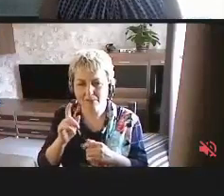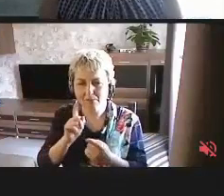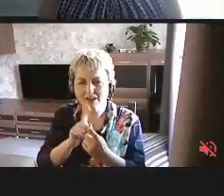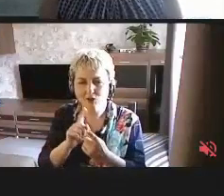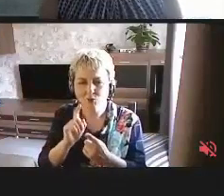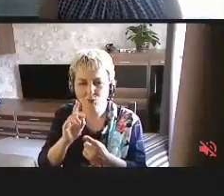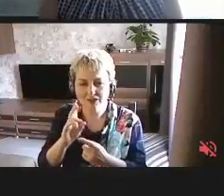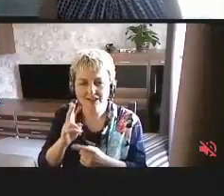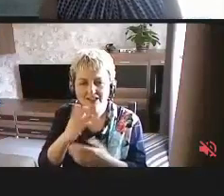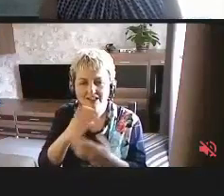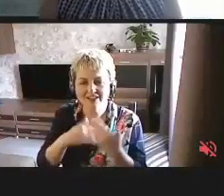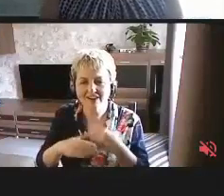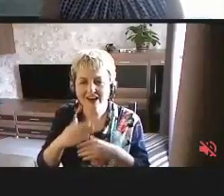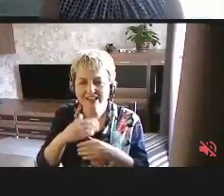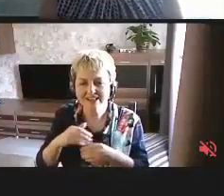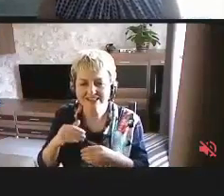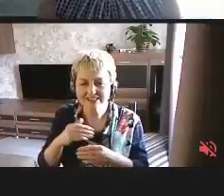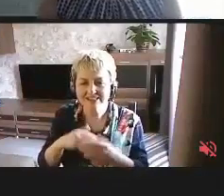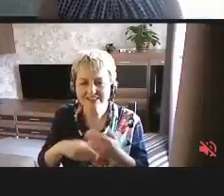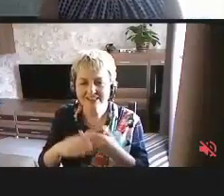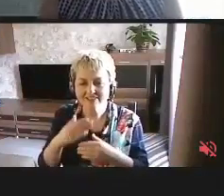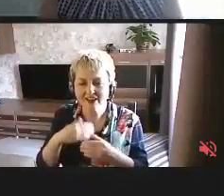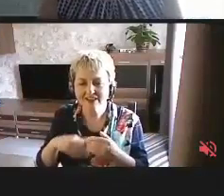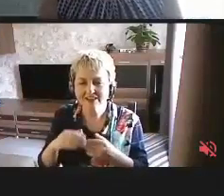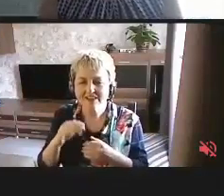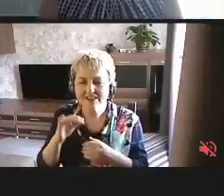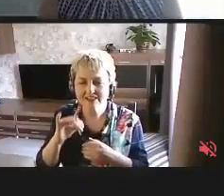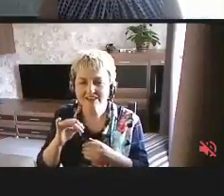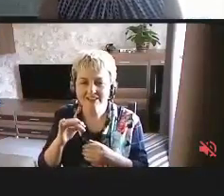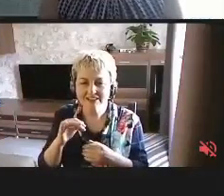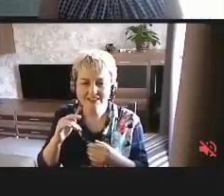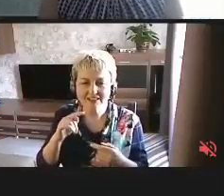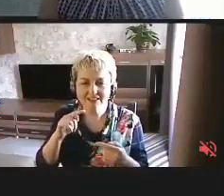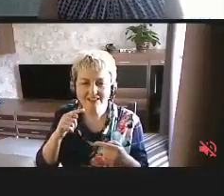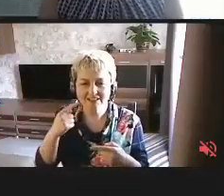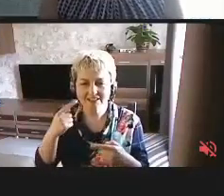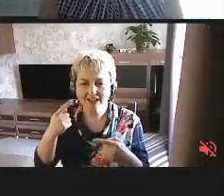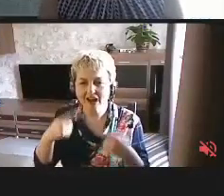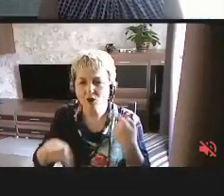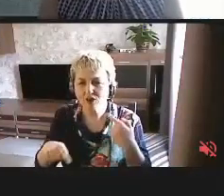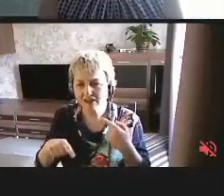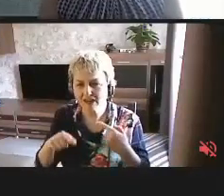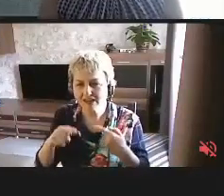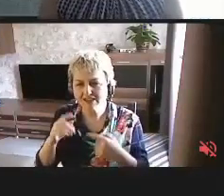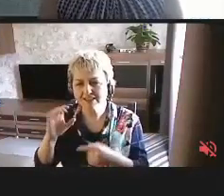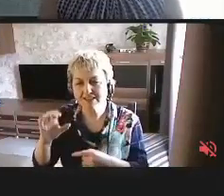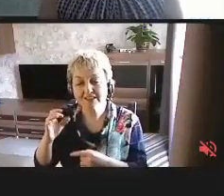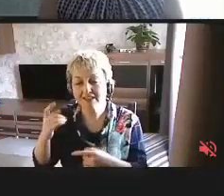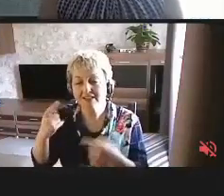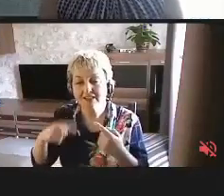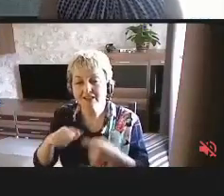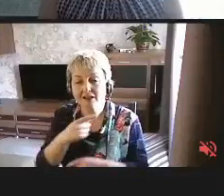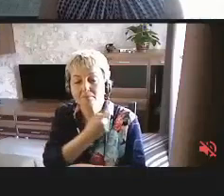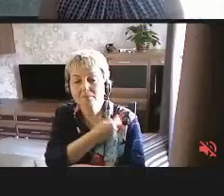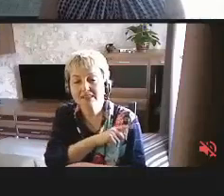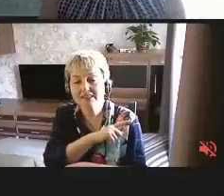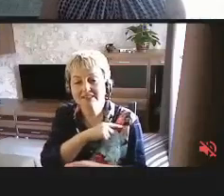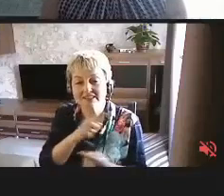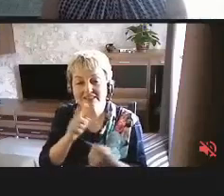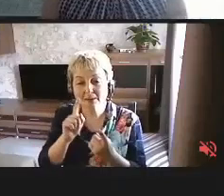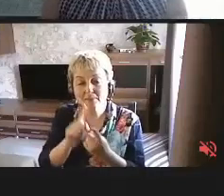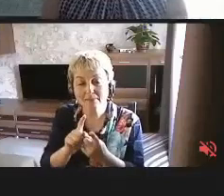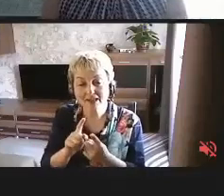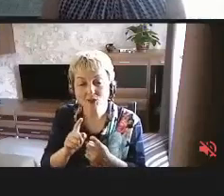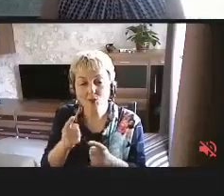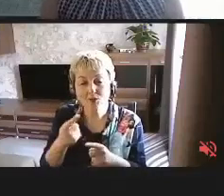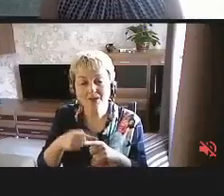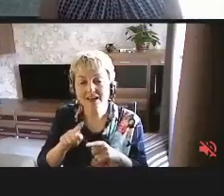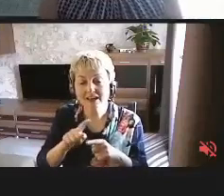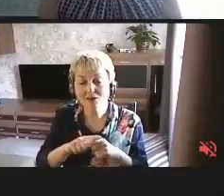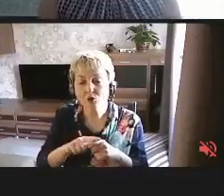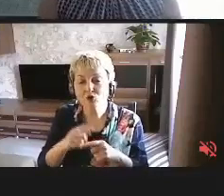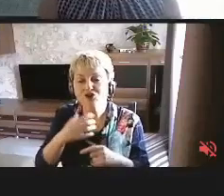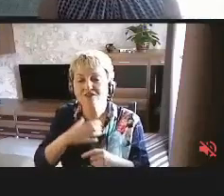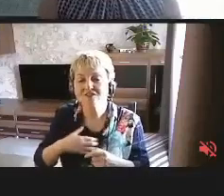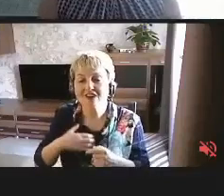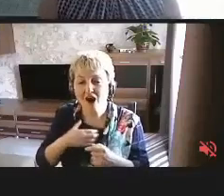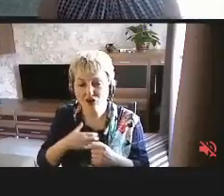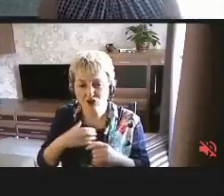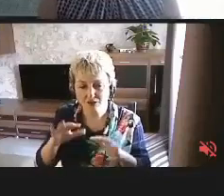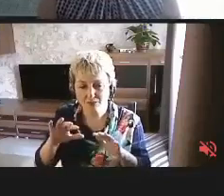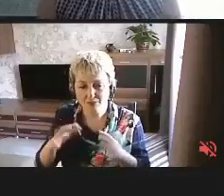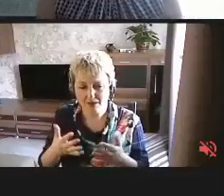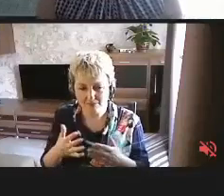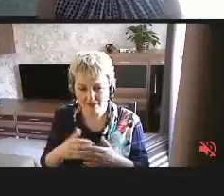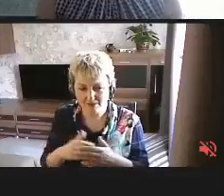на контрасте с медицинским подходом. И это очень важный